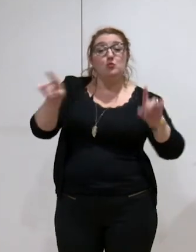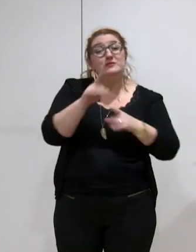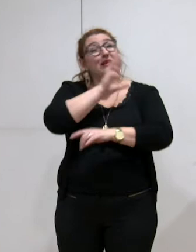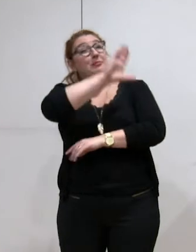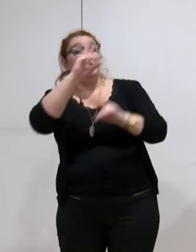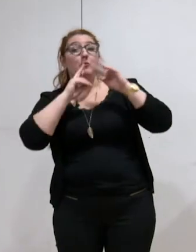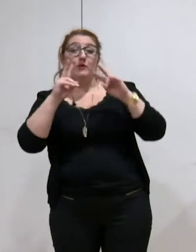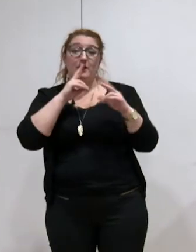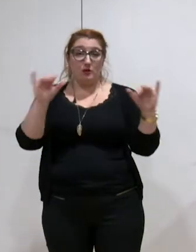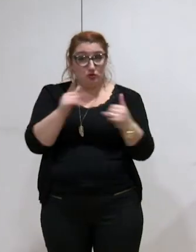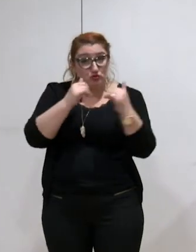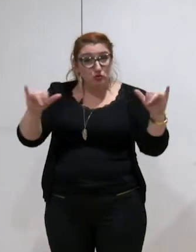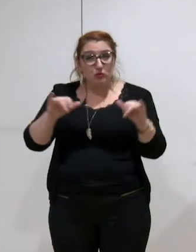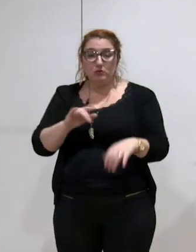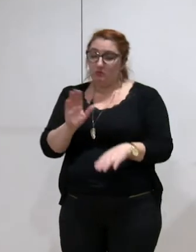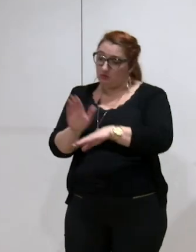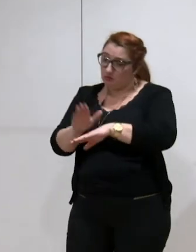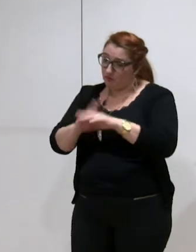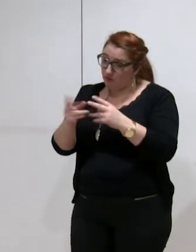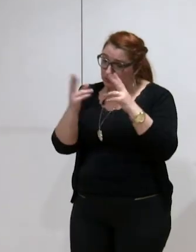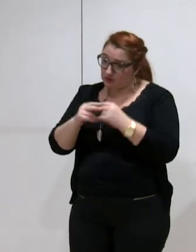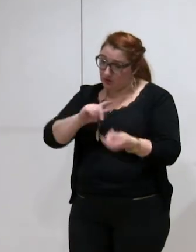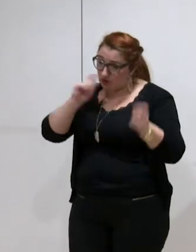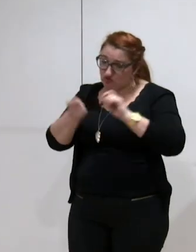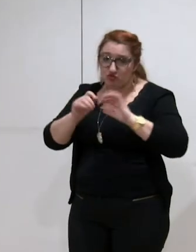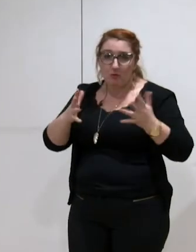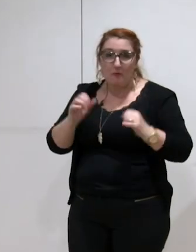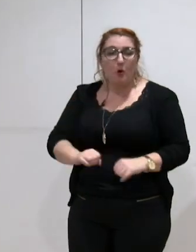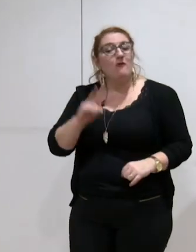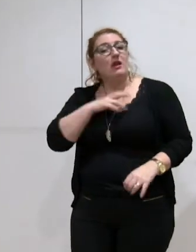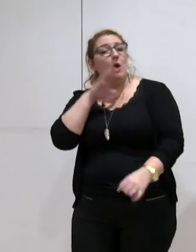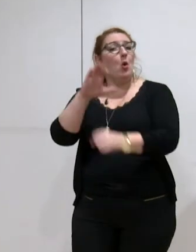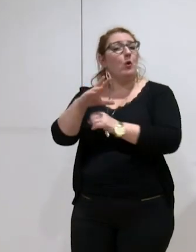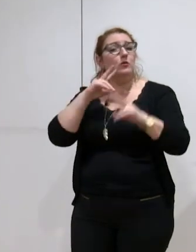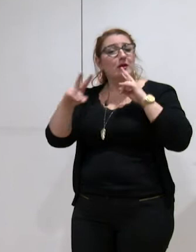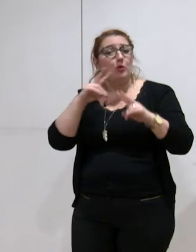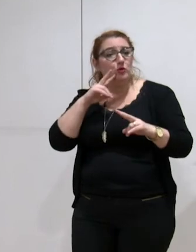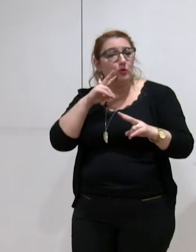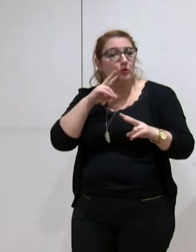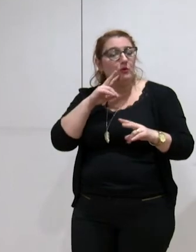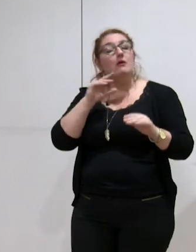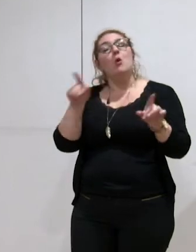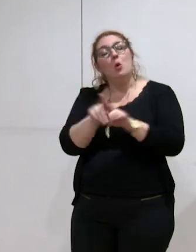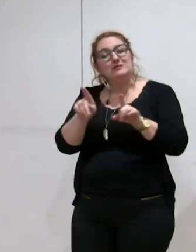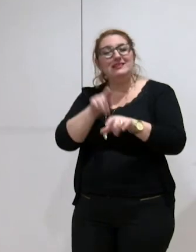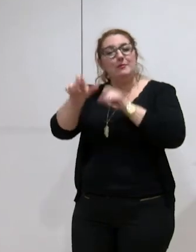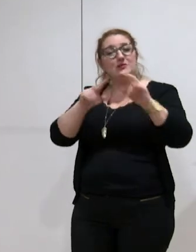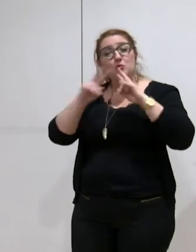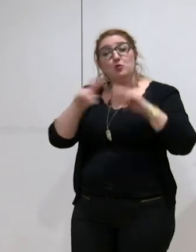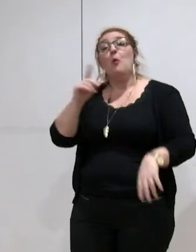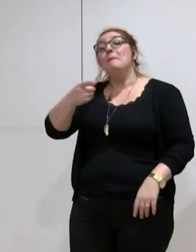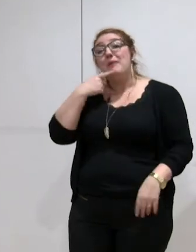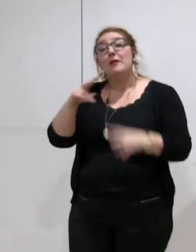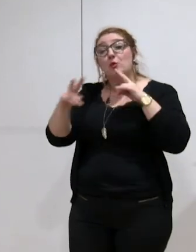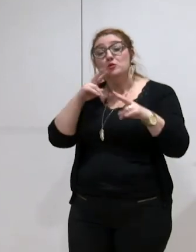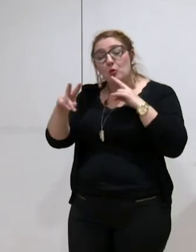c'est parce que je l'ai vu, d'accord ? Nous n'avons rien contre les bretons, ni contre les bretons, bretonnant, vous le savez bien, vous savez d'où vient